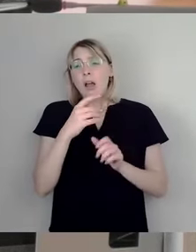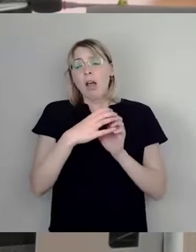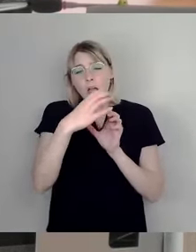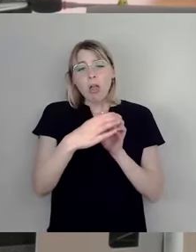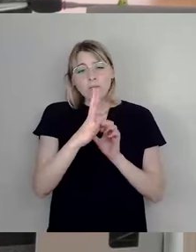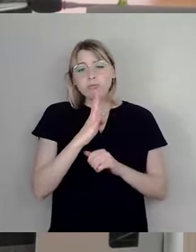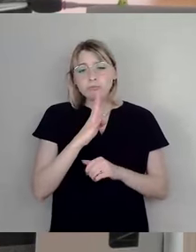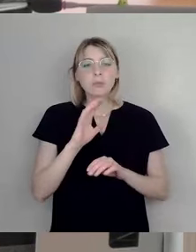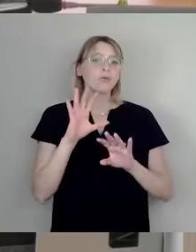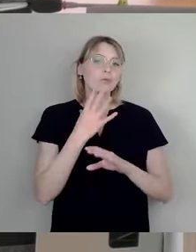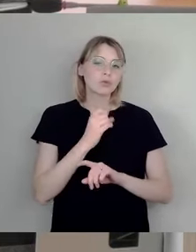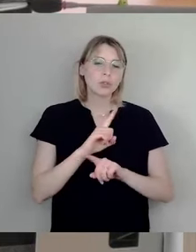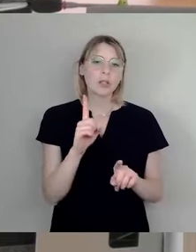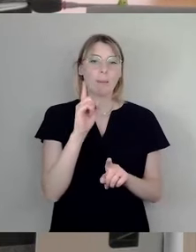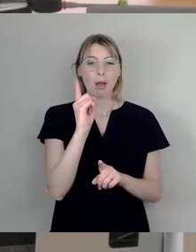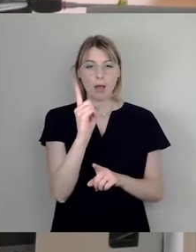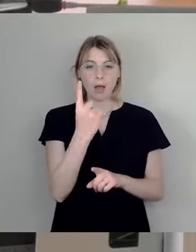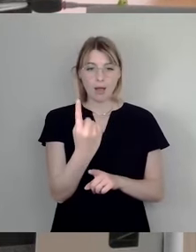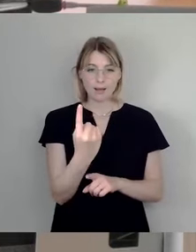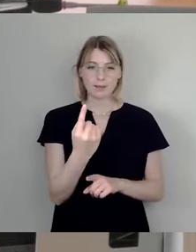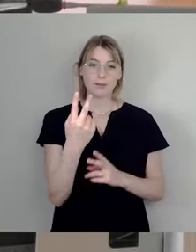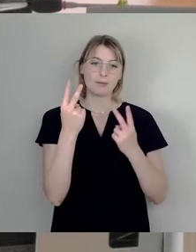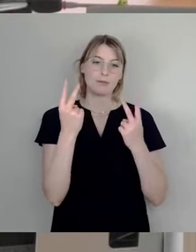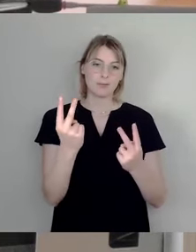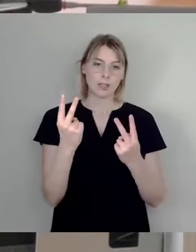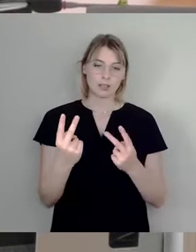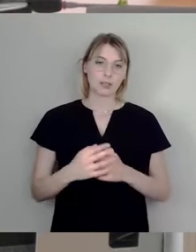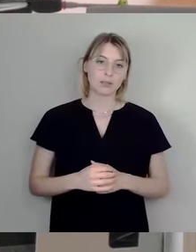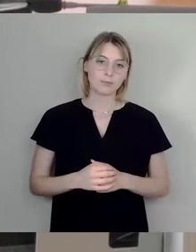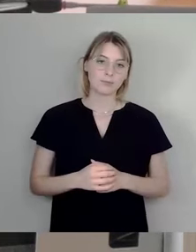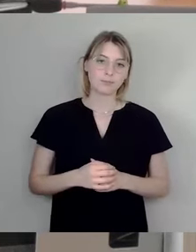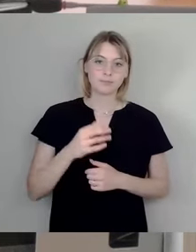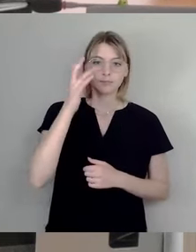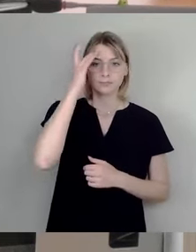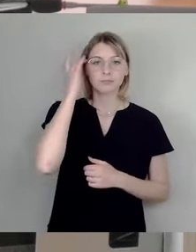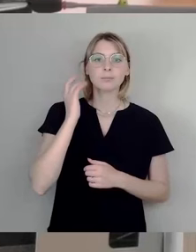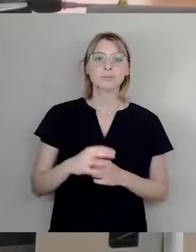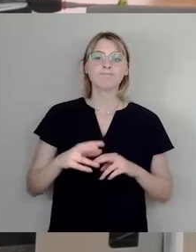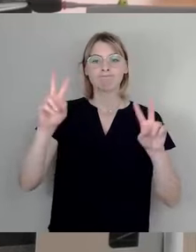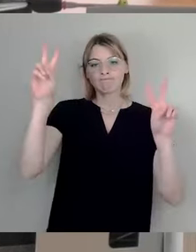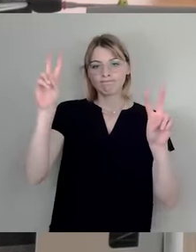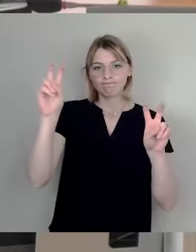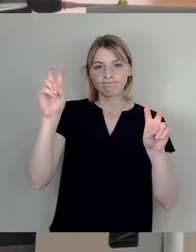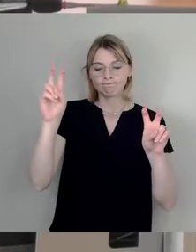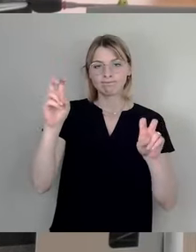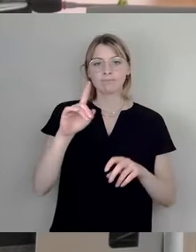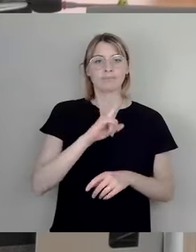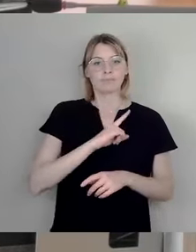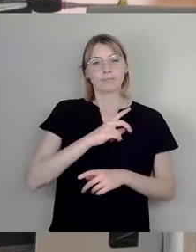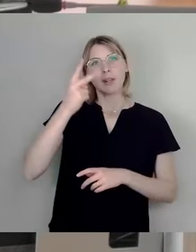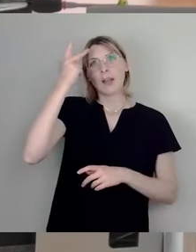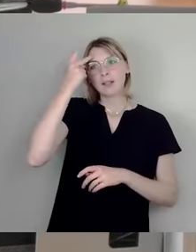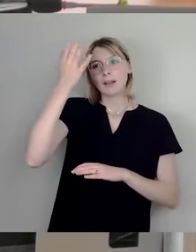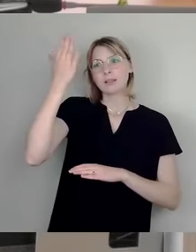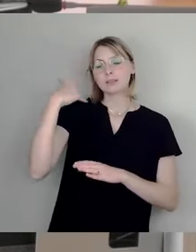ich mir bis zum Schluss hier im Stadtrat aufgehoben. Zitat Ich erinnere mich gerne an diese Zeit, eine